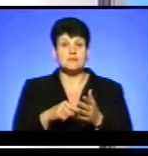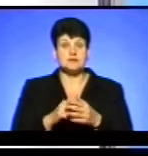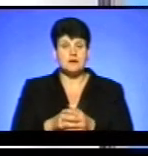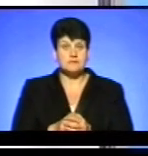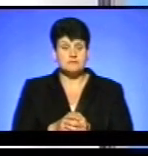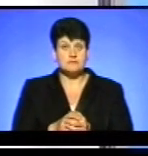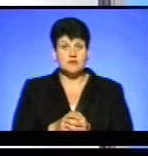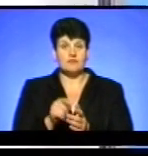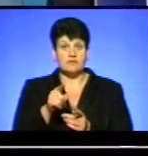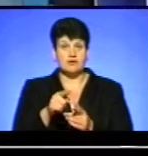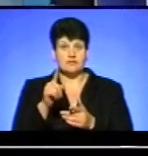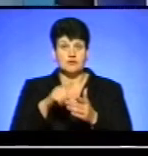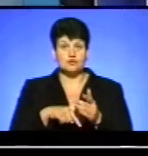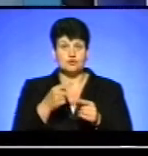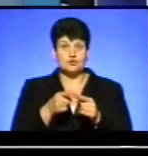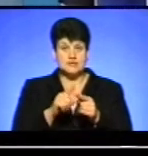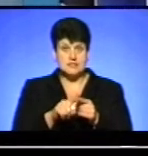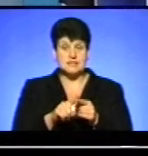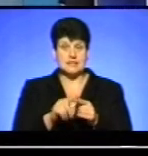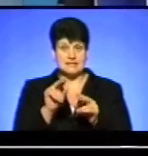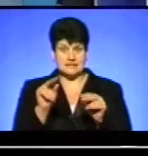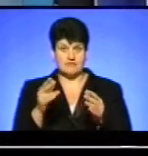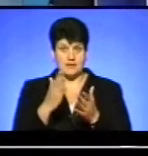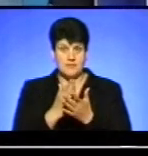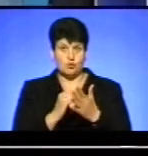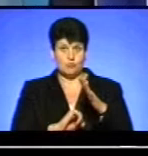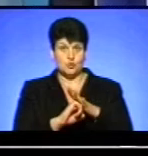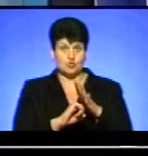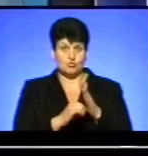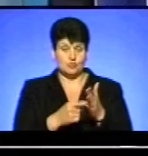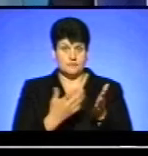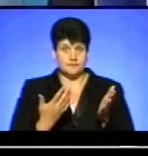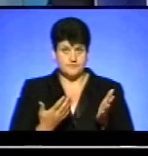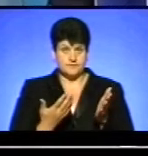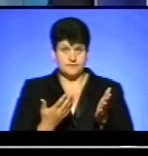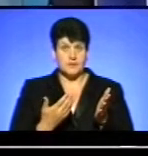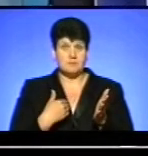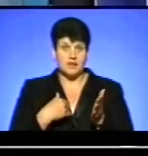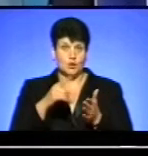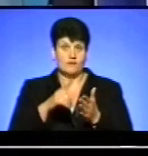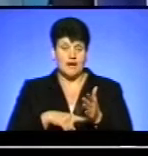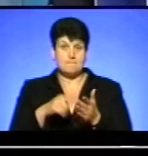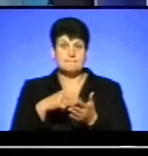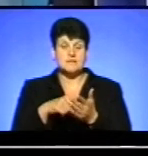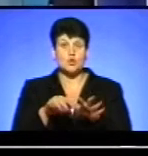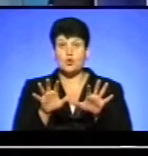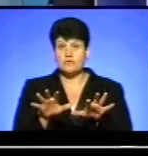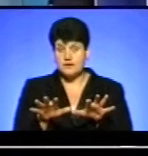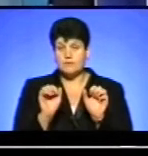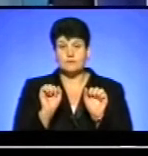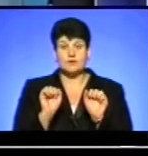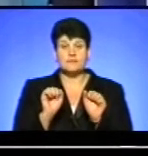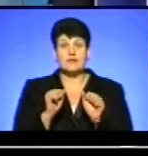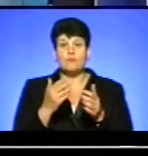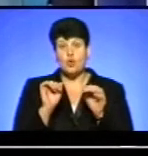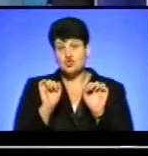в тому, що ці цифри, які він зараз називає з голосу, вони мають під собою якесь підґрунті? Ми довіряємо міському людині наразі, бо це його відповідальність за